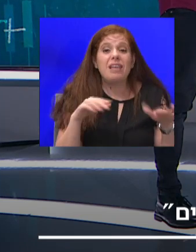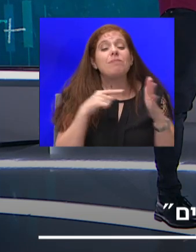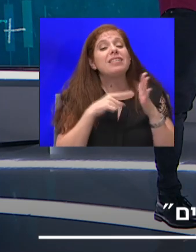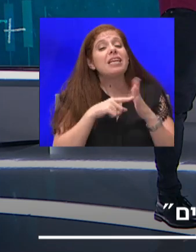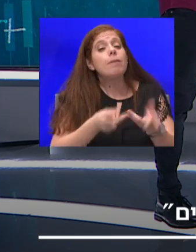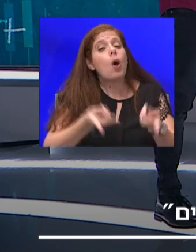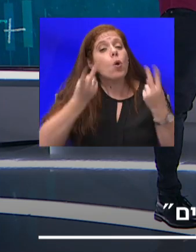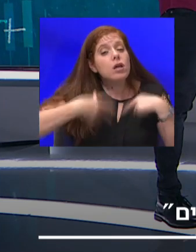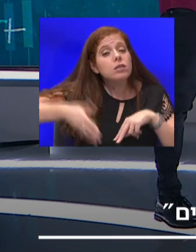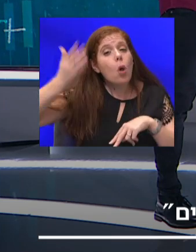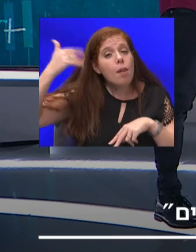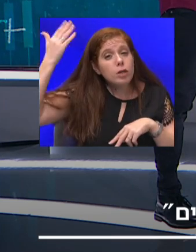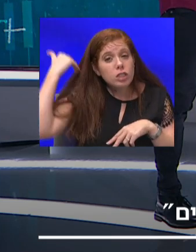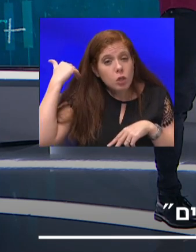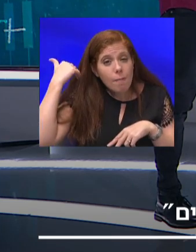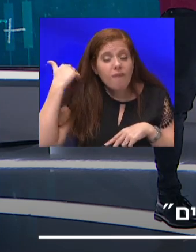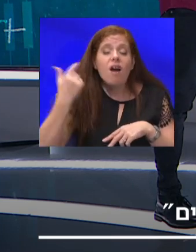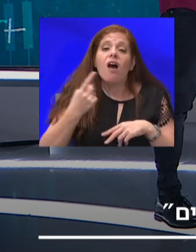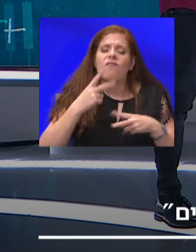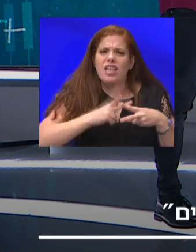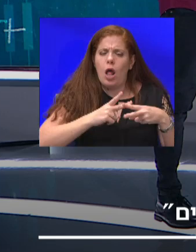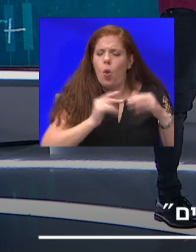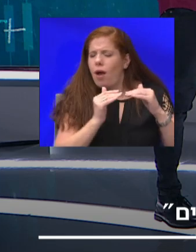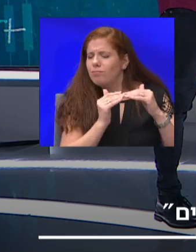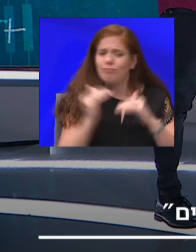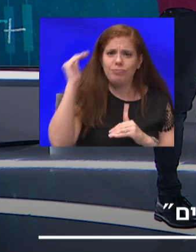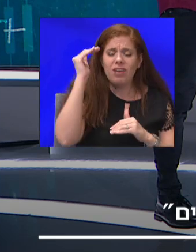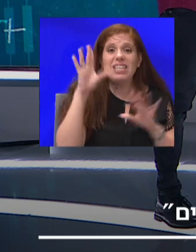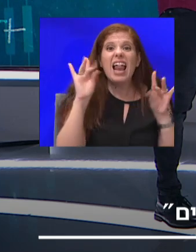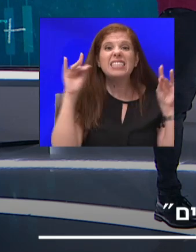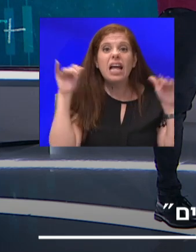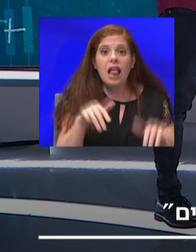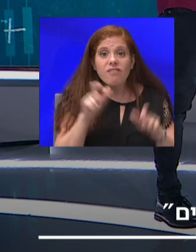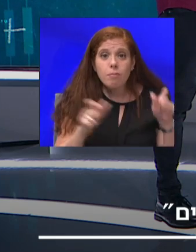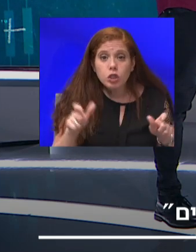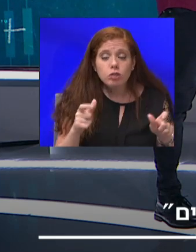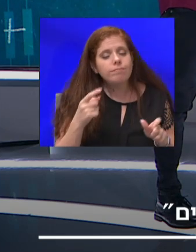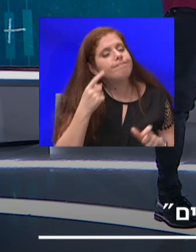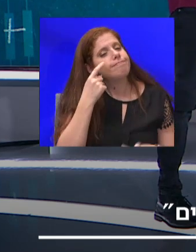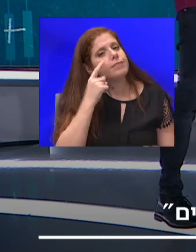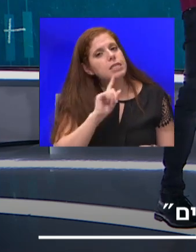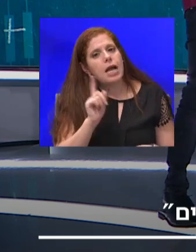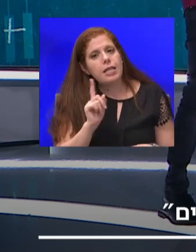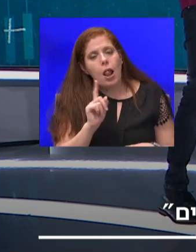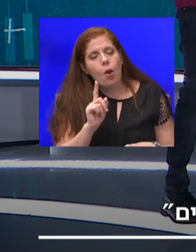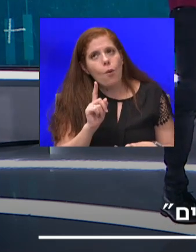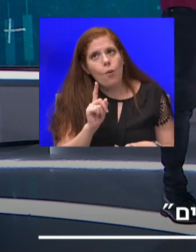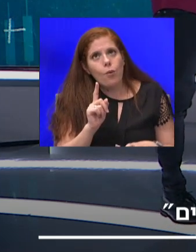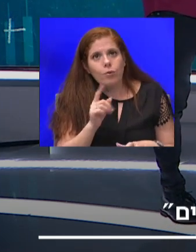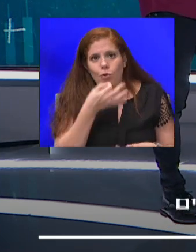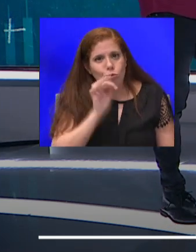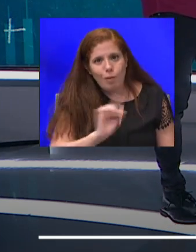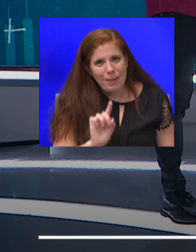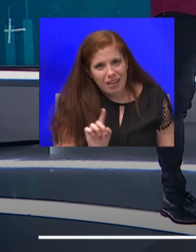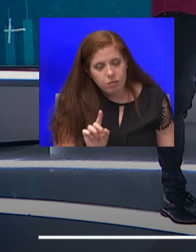והתחלואה קפצה באופן אקספוננציאלי לעשרת אלפים איש, זה כנראה לא הולך להשתפר. ולכן אני חושב